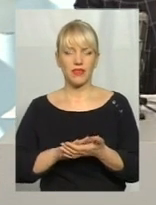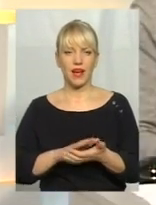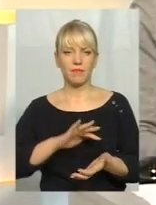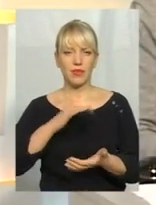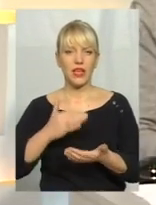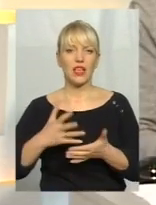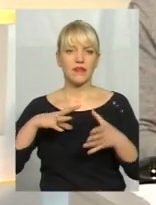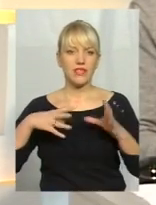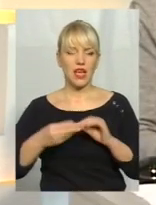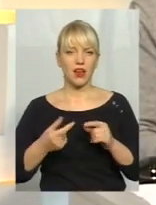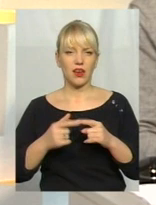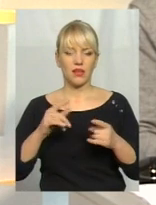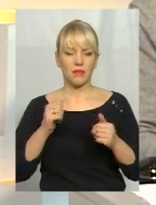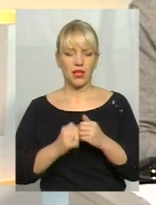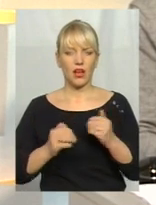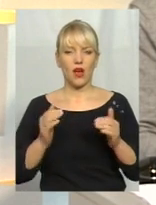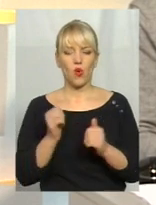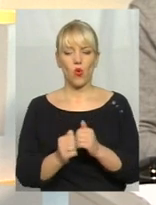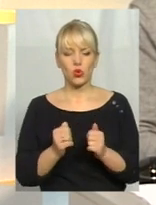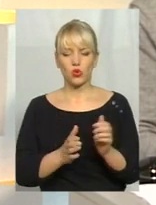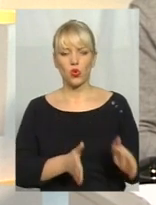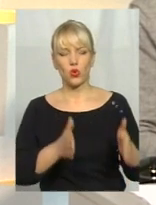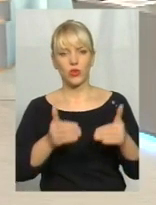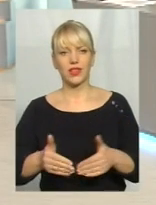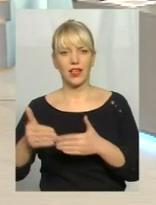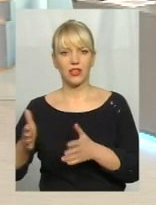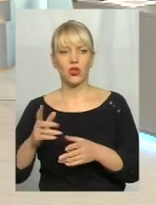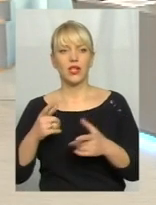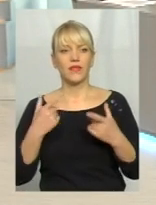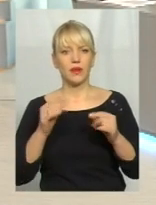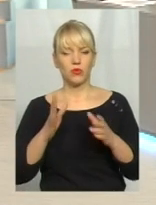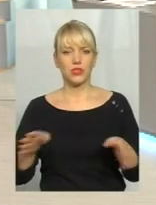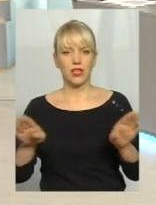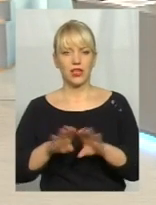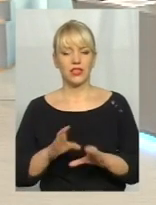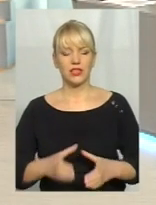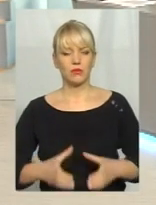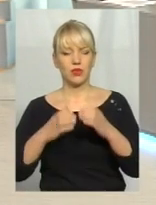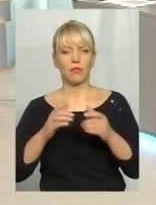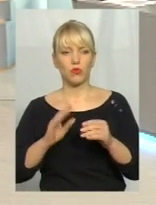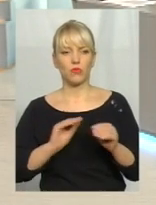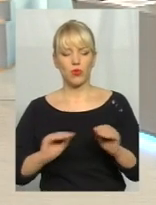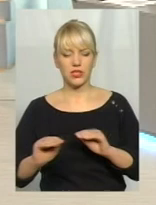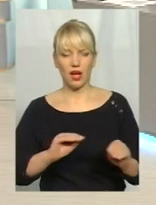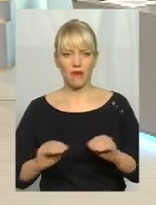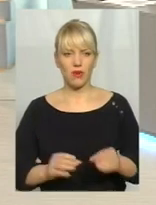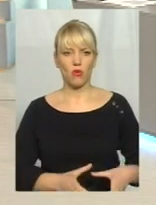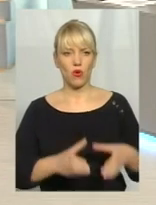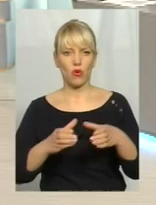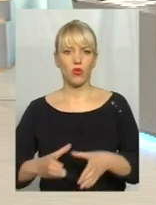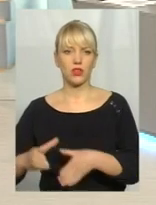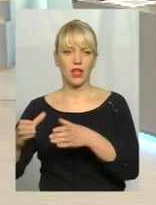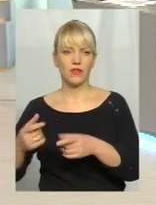якщо ми біля кожного будинку, де ми закриваємо сміттіпровід, поставимо контейнери, чи не приведе це до